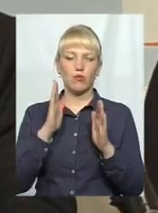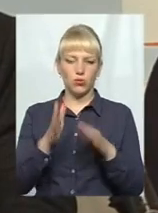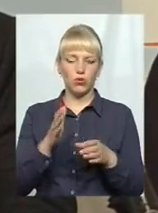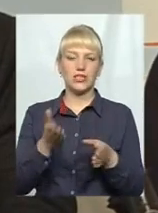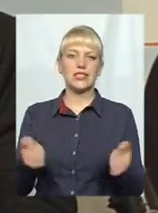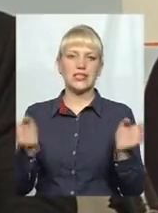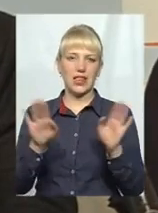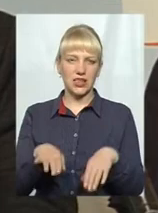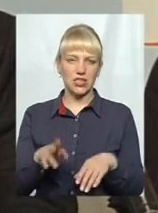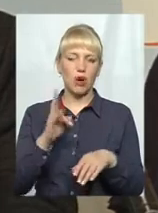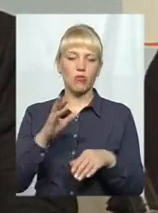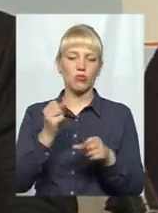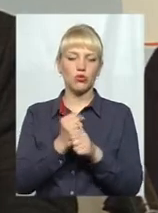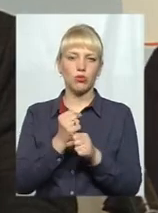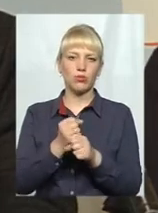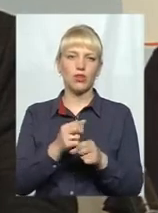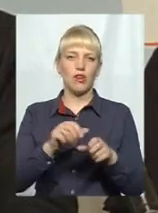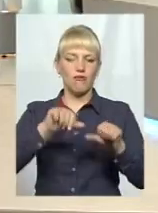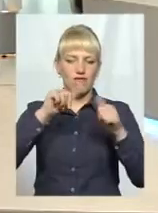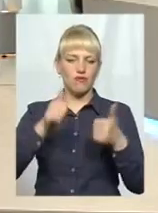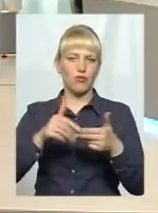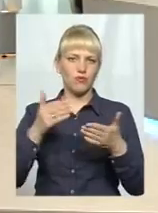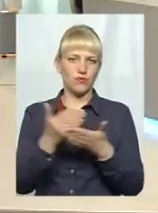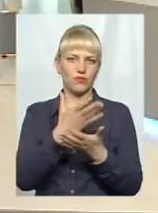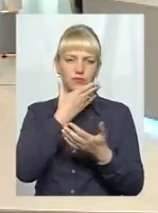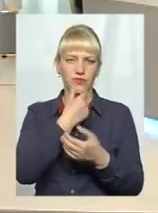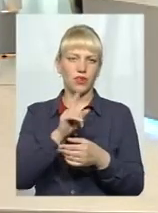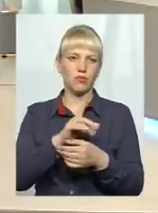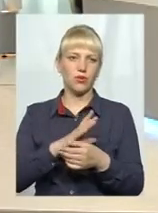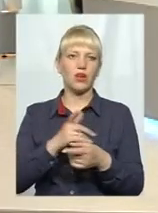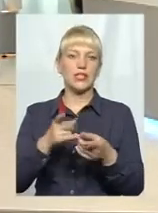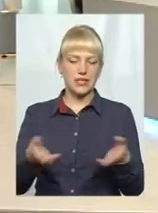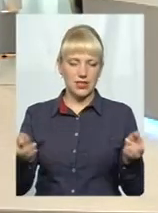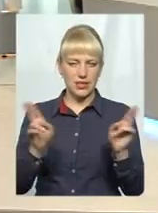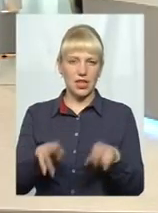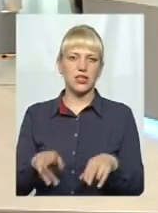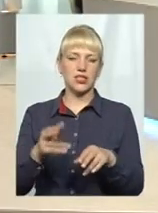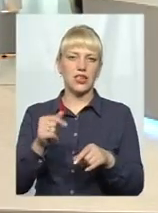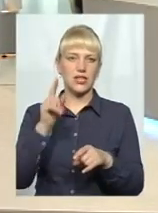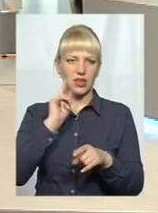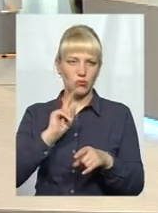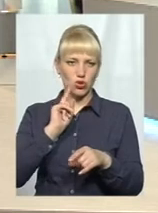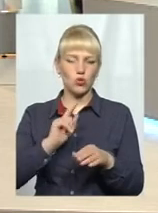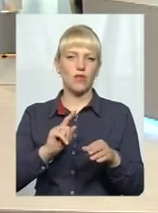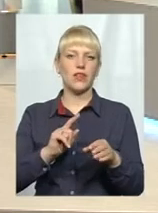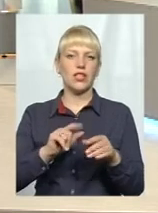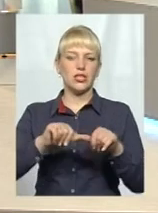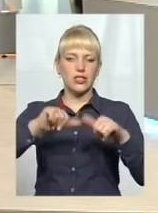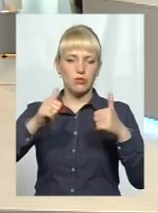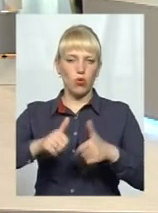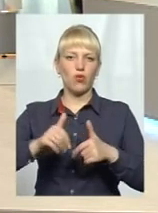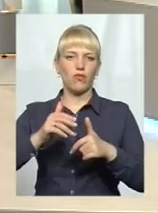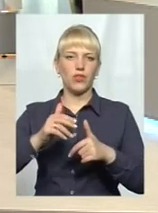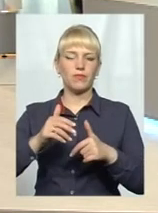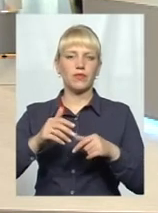архетип, і будемо всі... Ну, це буде тимчасові споруди? Чи це вже будуть... вони залишаються, звичайно, тимчасовими спорудами залишаються. В будь-якому